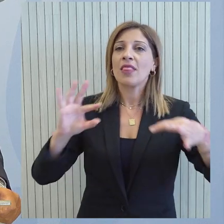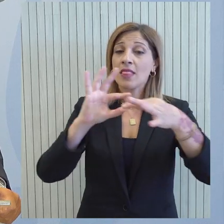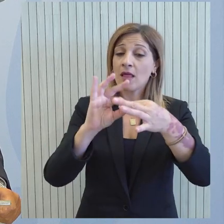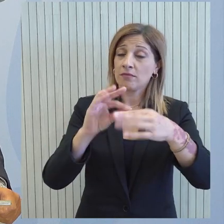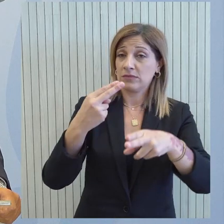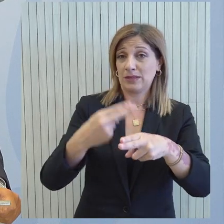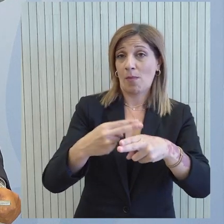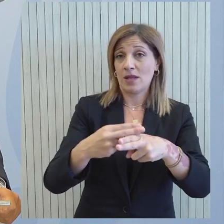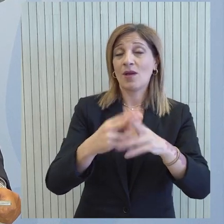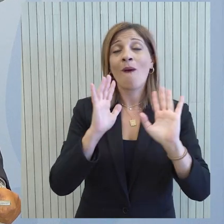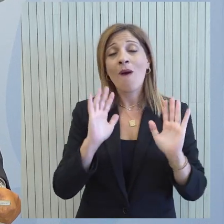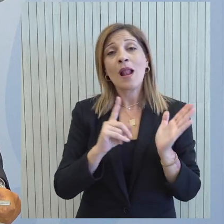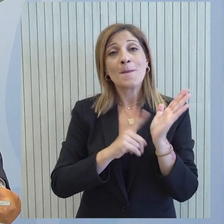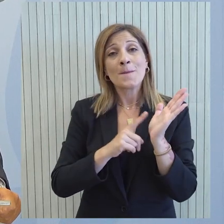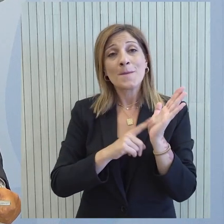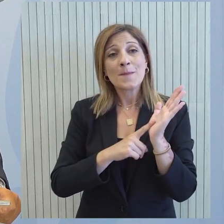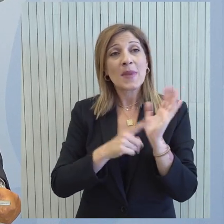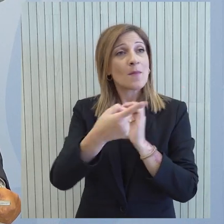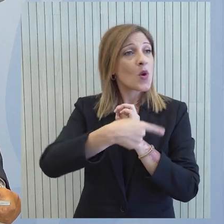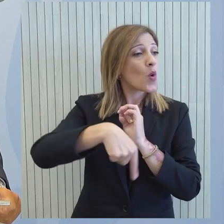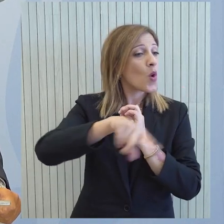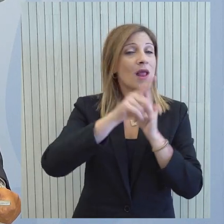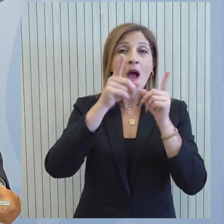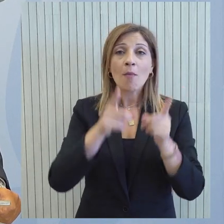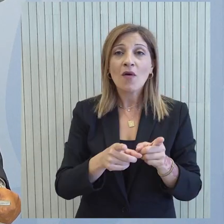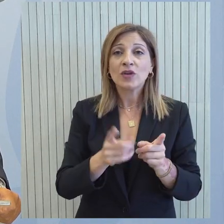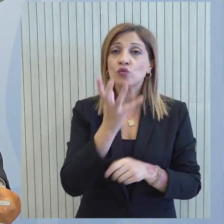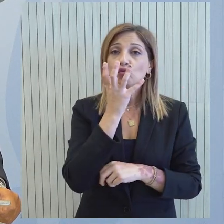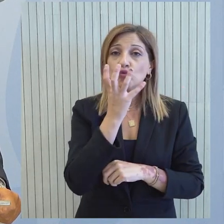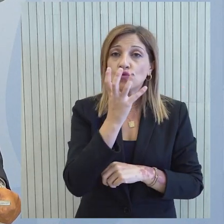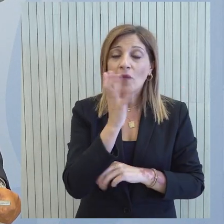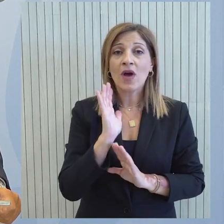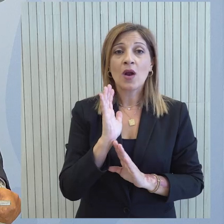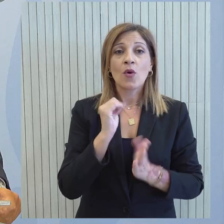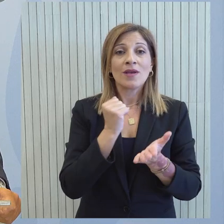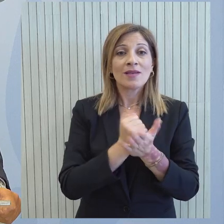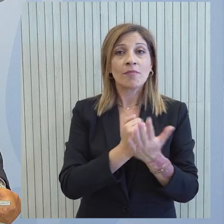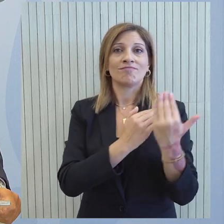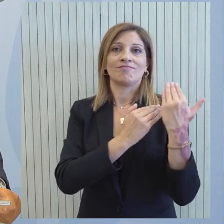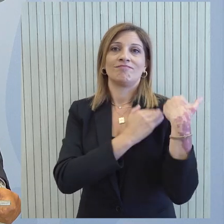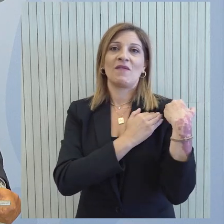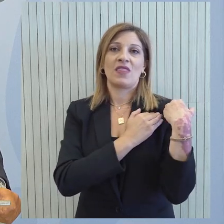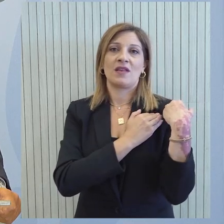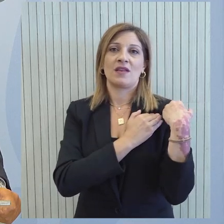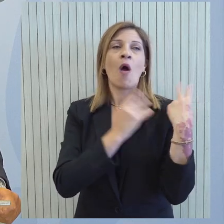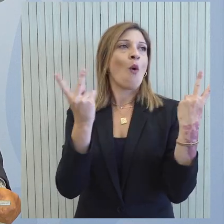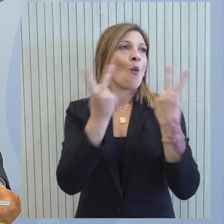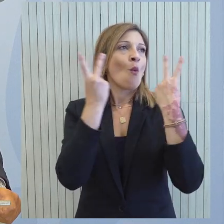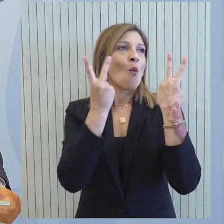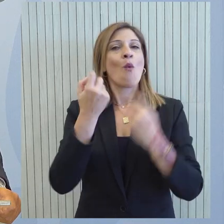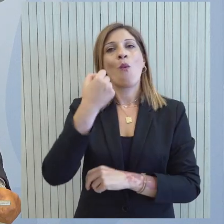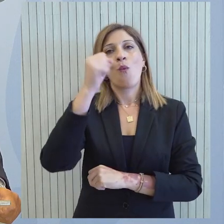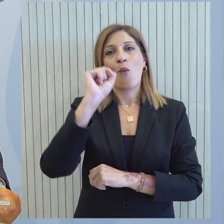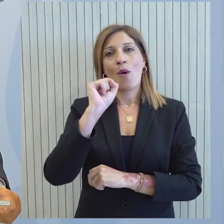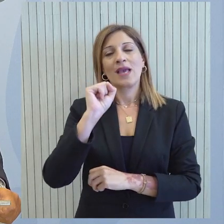και ιδιαίτερα αυτού του έργου αλλά θα πρέπει να λάβουμε όλες μας τις αποφάσεις με την δέουσα επιμέλεια και την αυτονόητη υπευθυνότητα που θα πρέπει